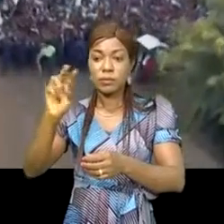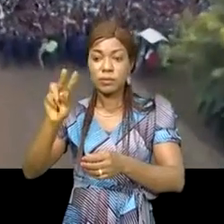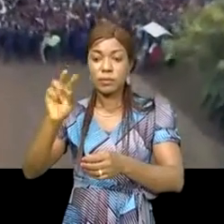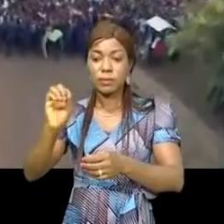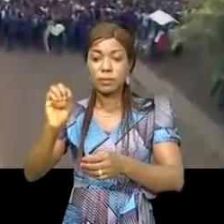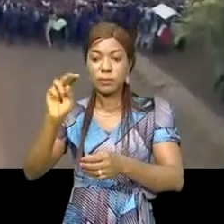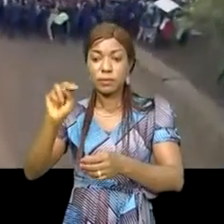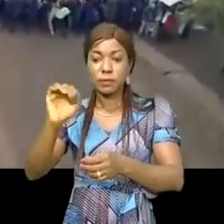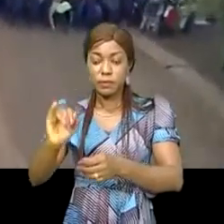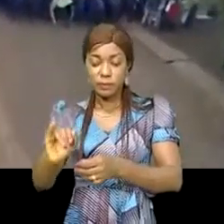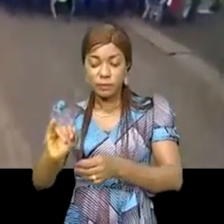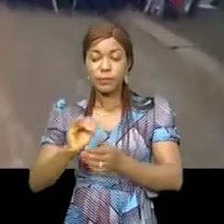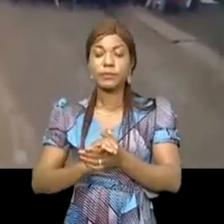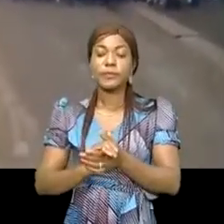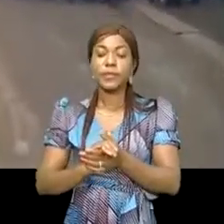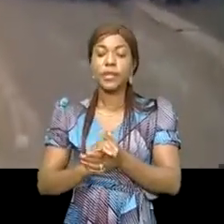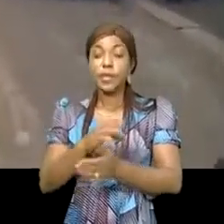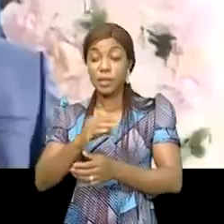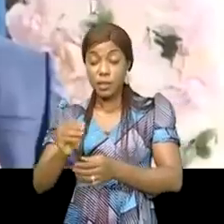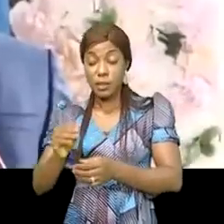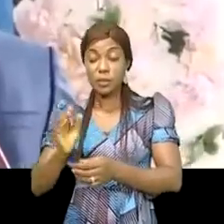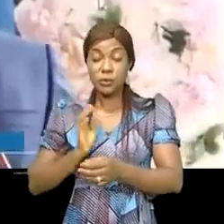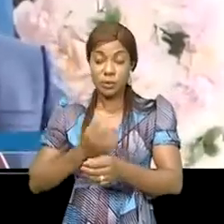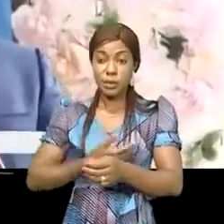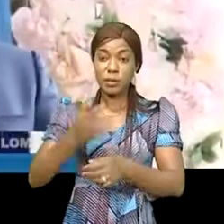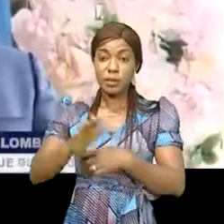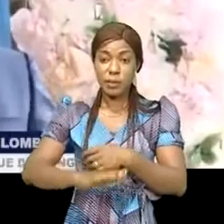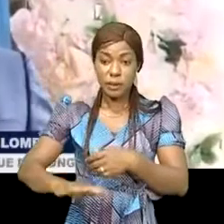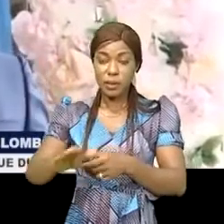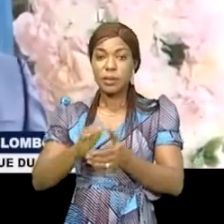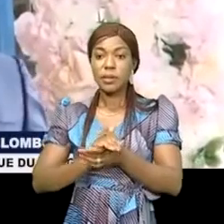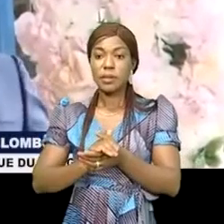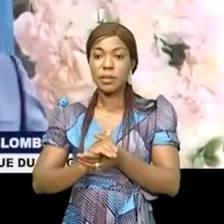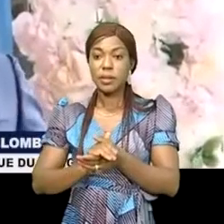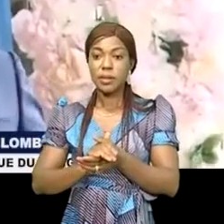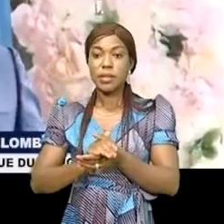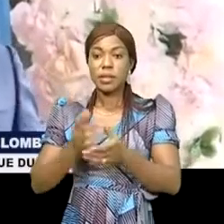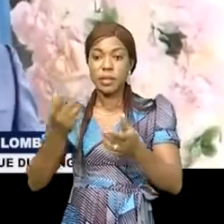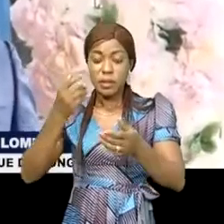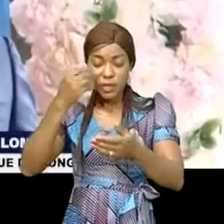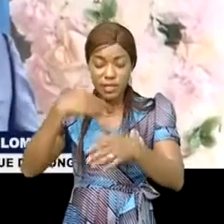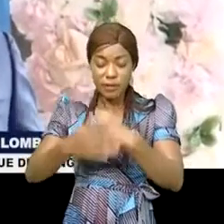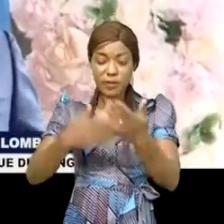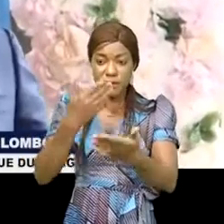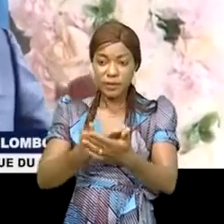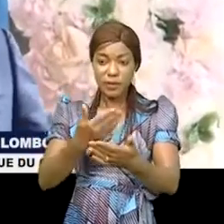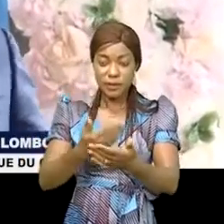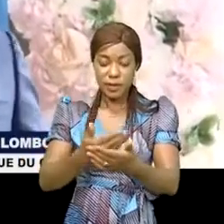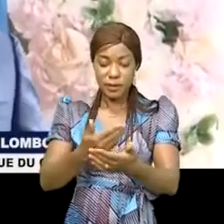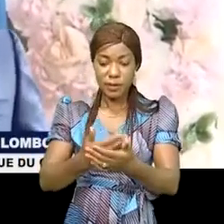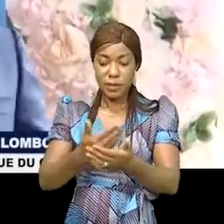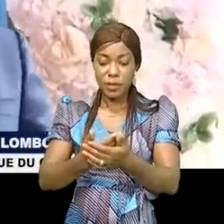qu'il m'avait fait part de ce projet j'ai immédiatement embrayé dessus